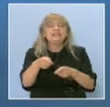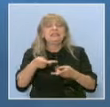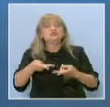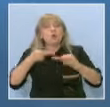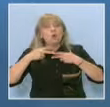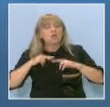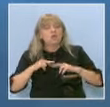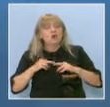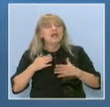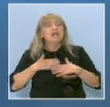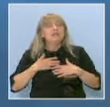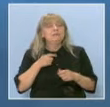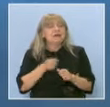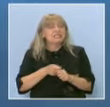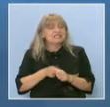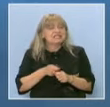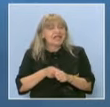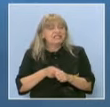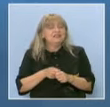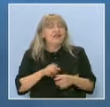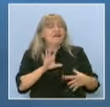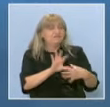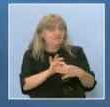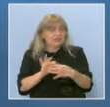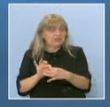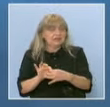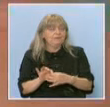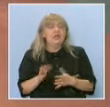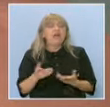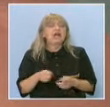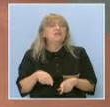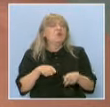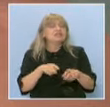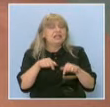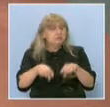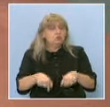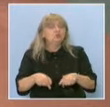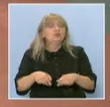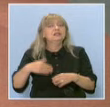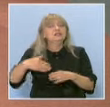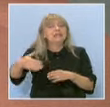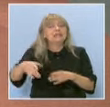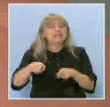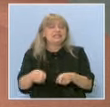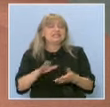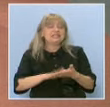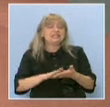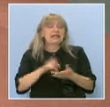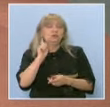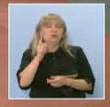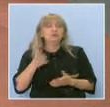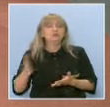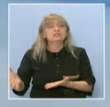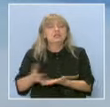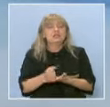тази вече създадена връзка. Какво следва от тук нататък с тези данни, които сте събрали и